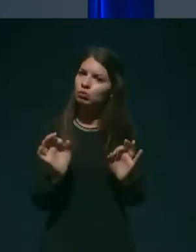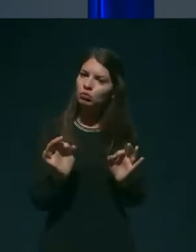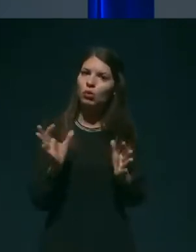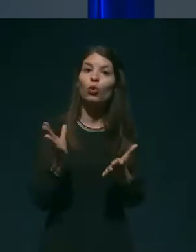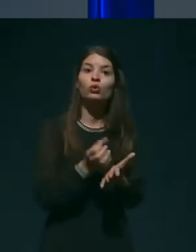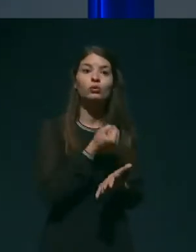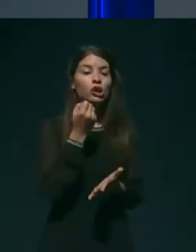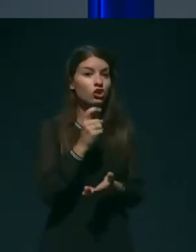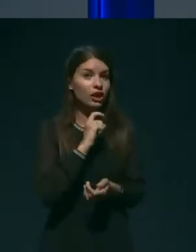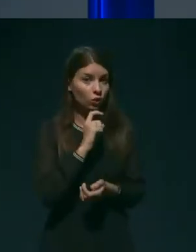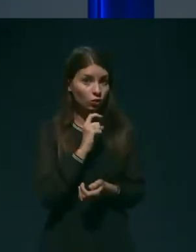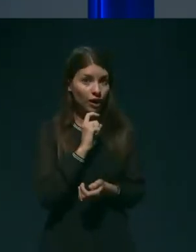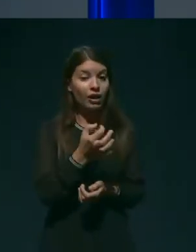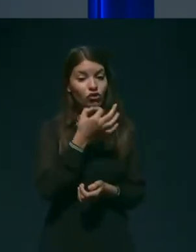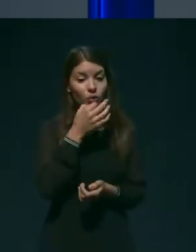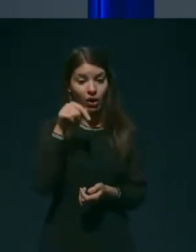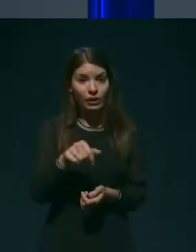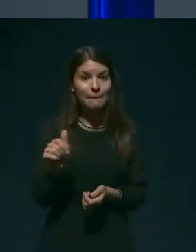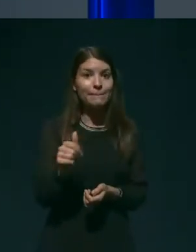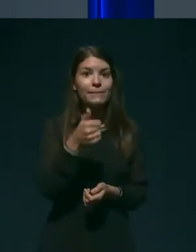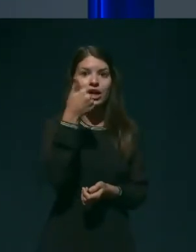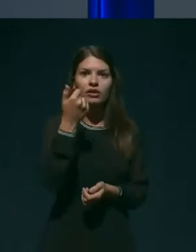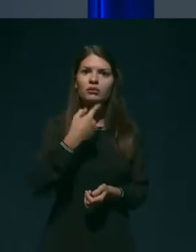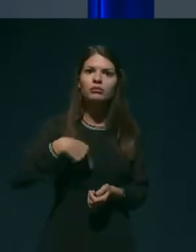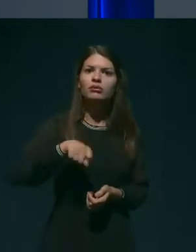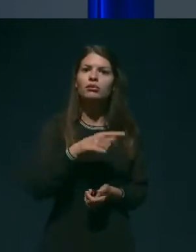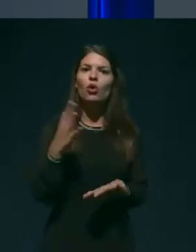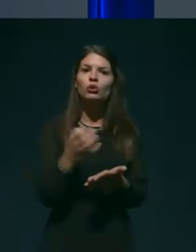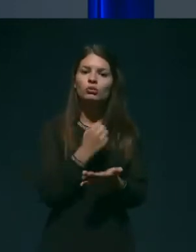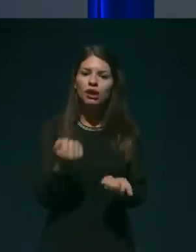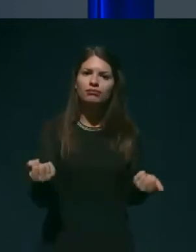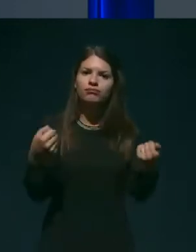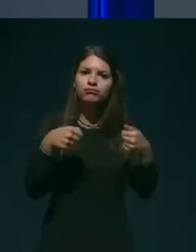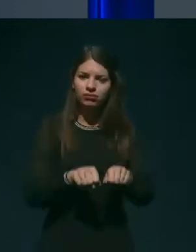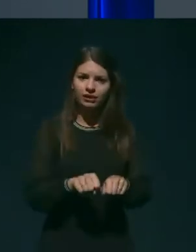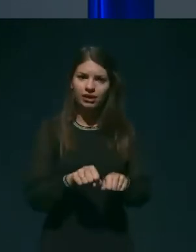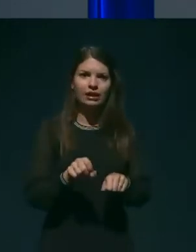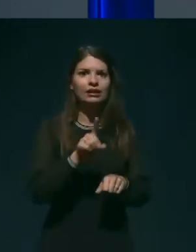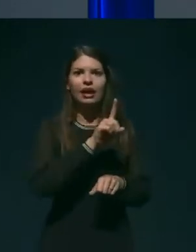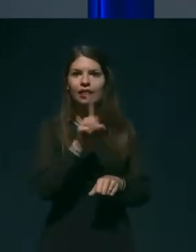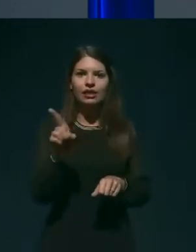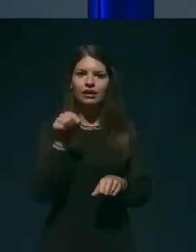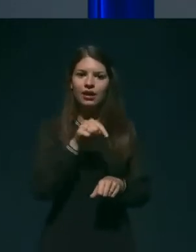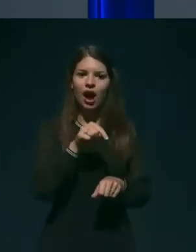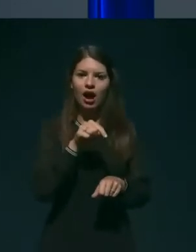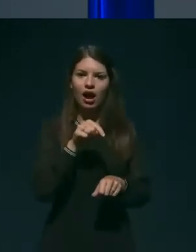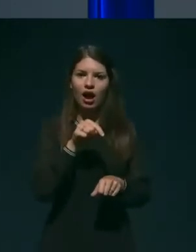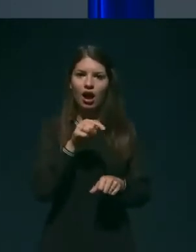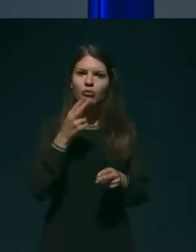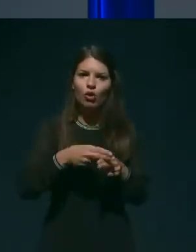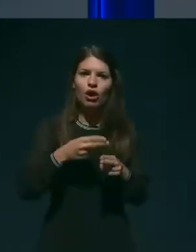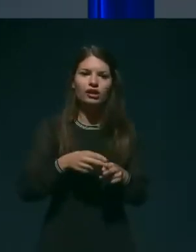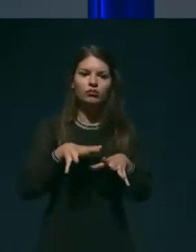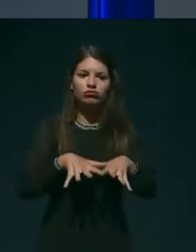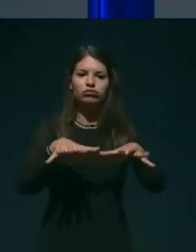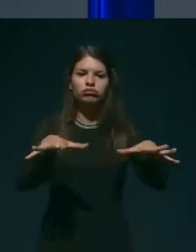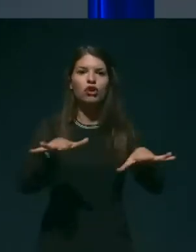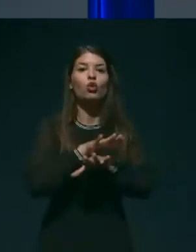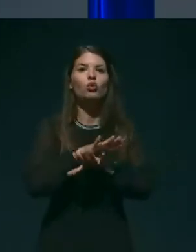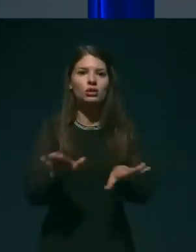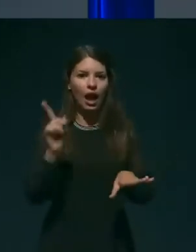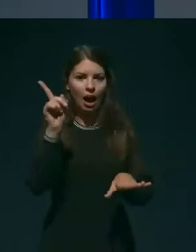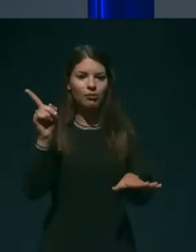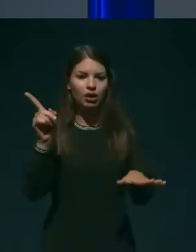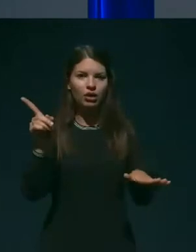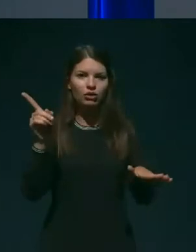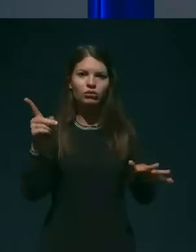kljub temu se bili prvi uspel zaiziti okužbo na lasten terenu, tako da ni šla okužbo preko vseh stanovalce, ampak da se na neke točke ustavila.